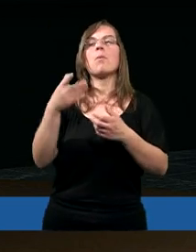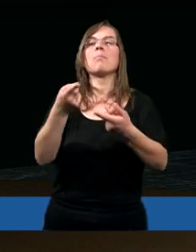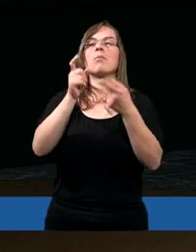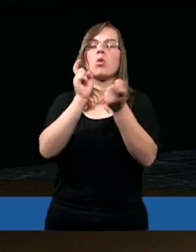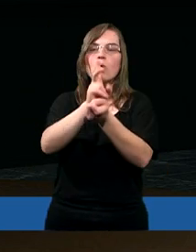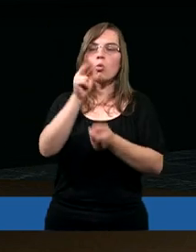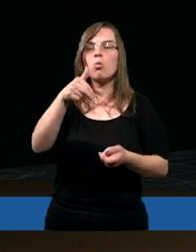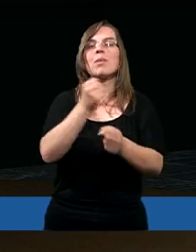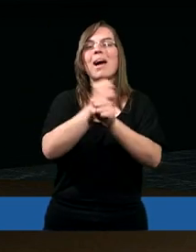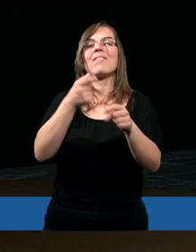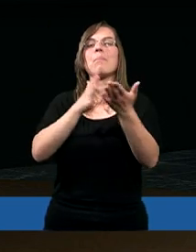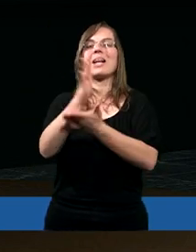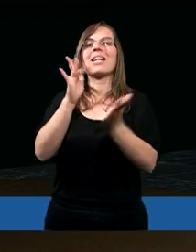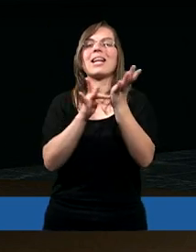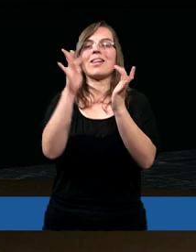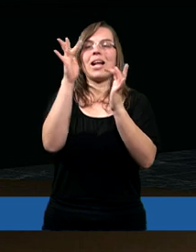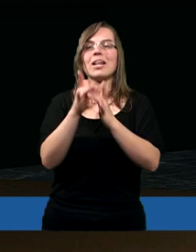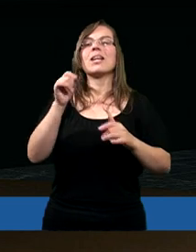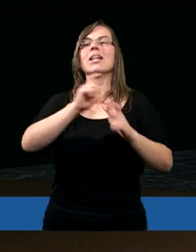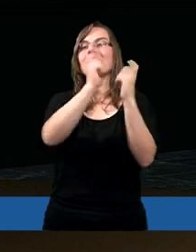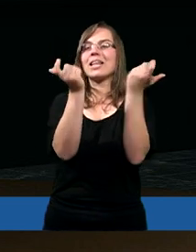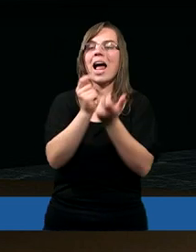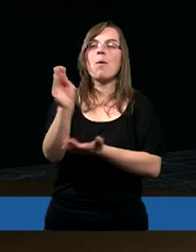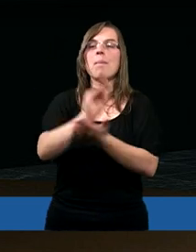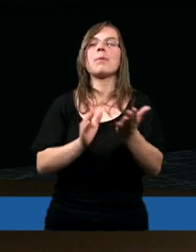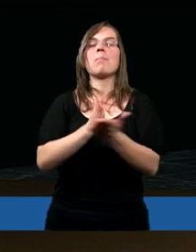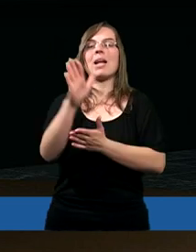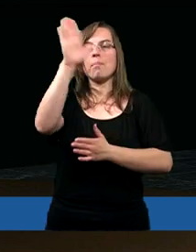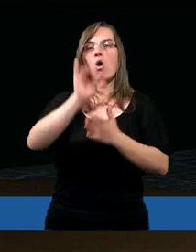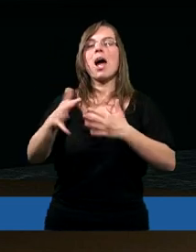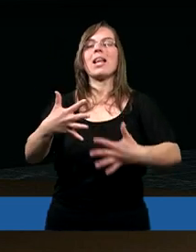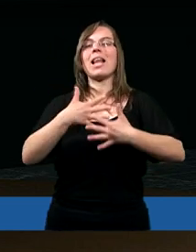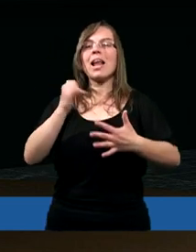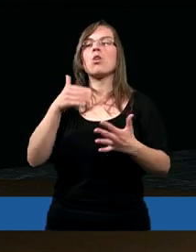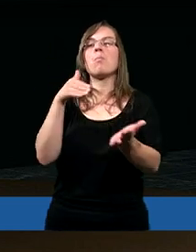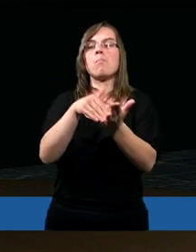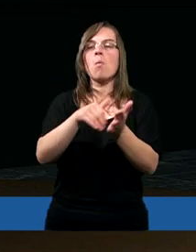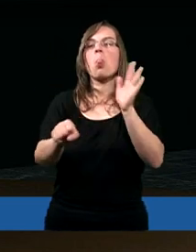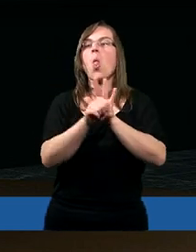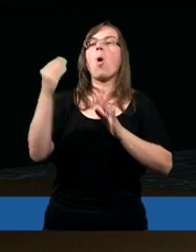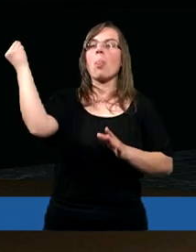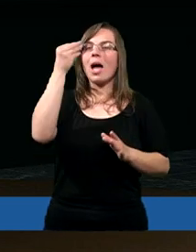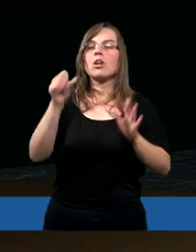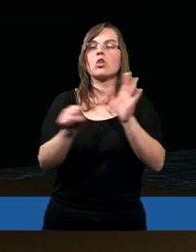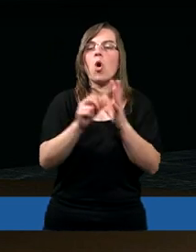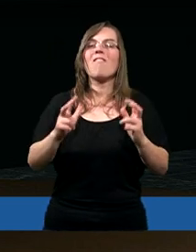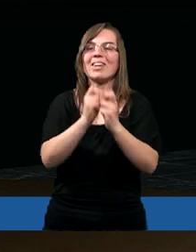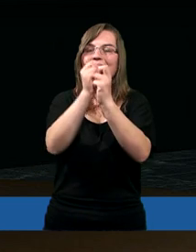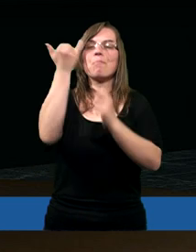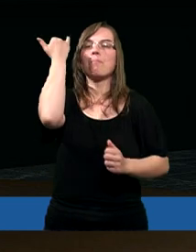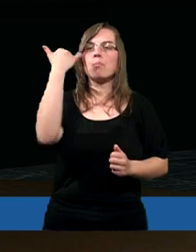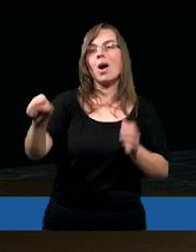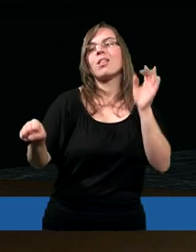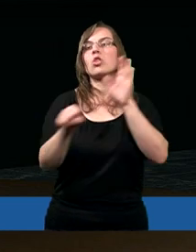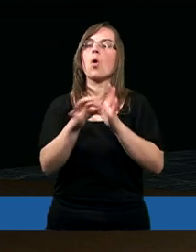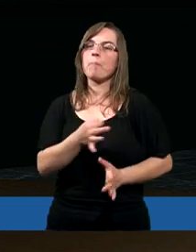zbawieniu przez wiarę w Jezusa Chrystusa. Całe Pismo przez Boga jest natchnione i pożyteczne do nauki, do wykrywania